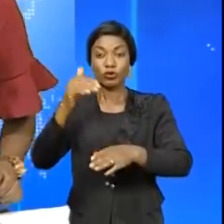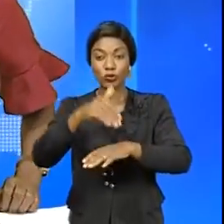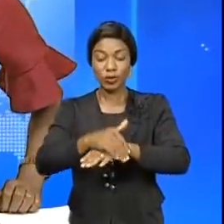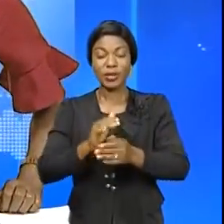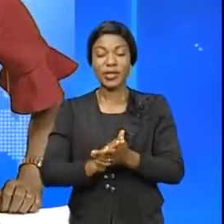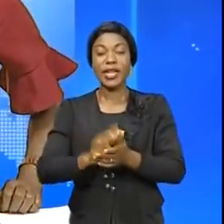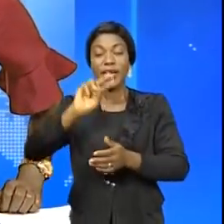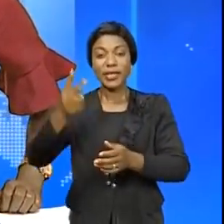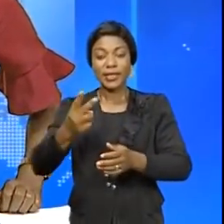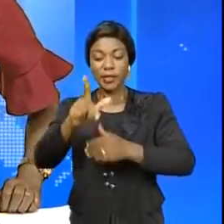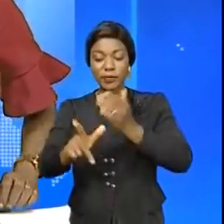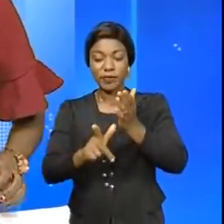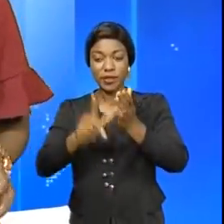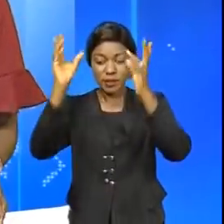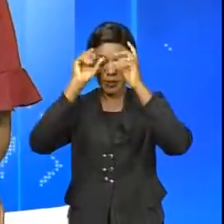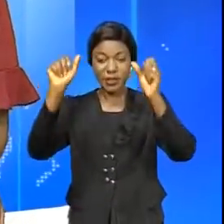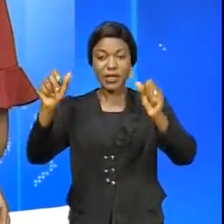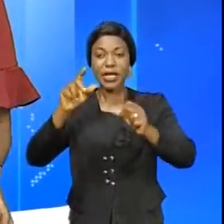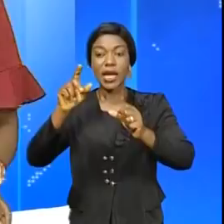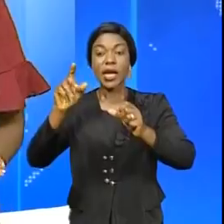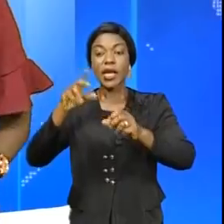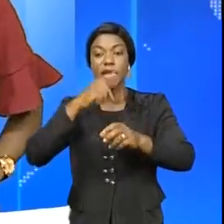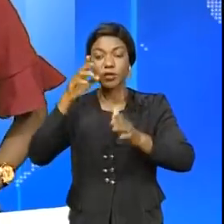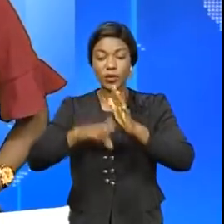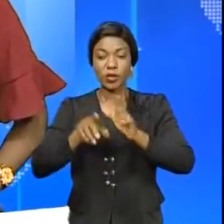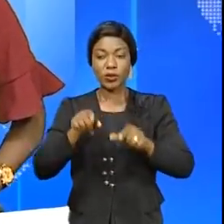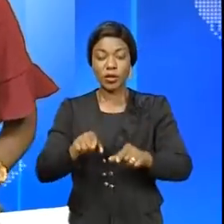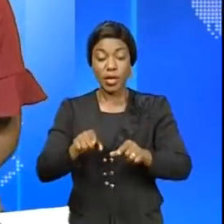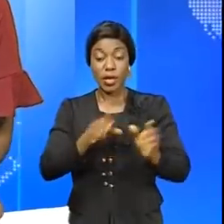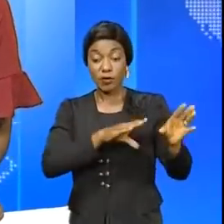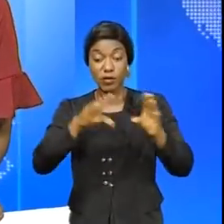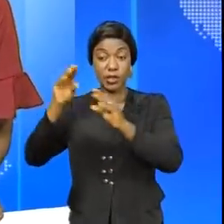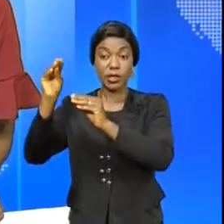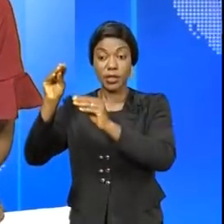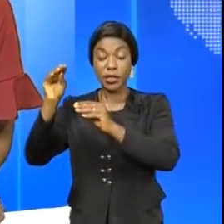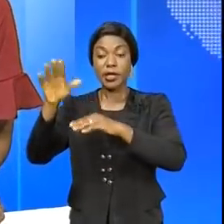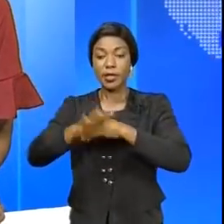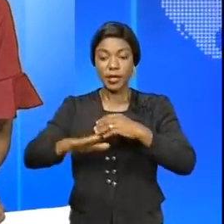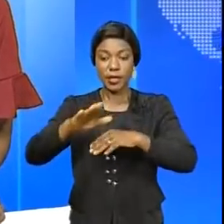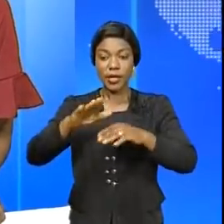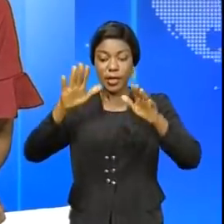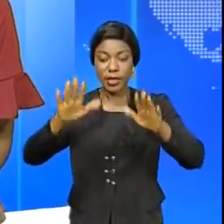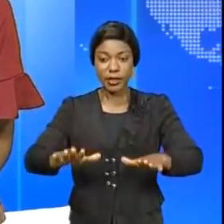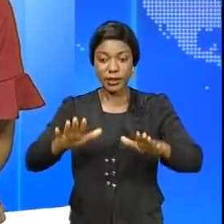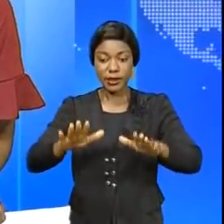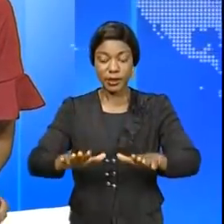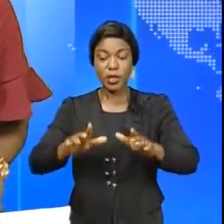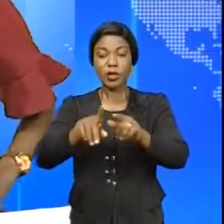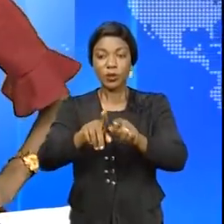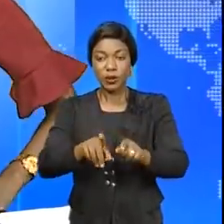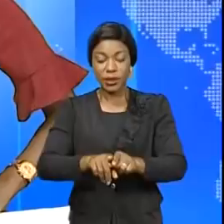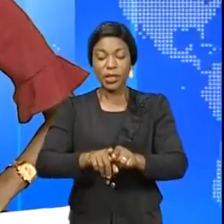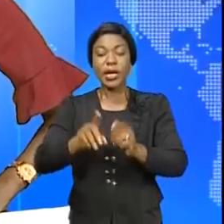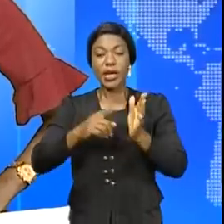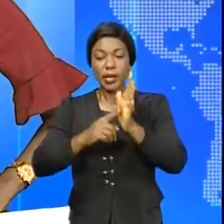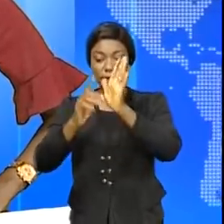Le deuxième vice-président de l'Assemblée nationale vient de ces journées à Russie, à la tête d'une forte délégation, Vital Banuzizé